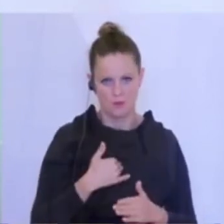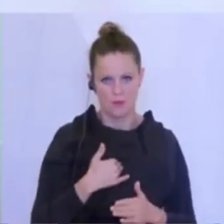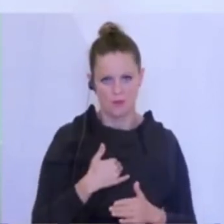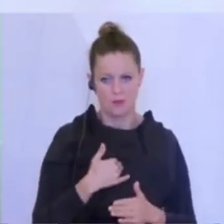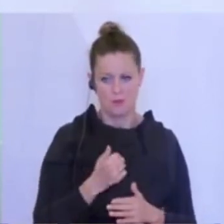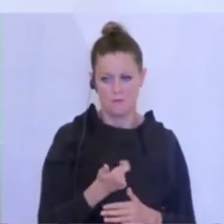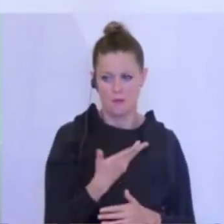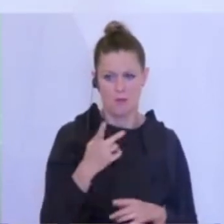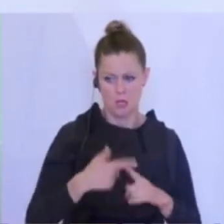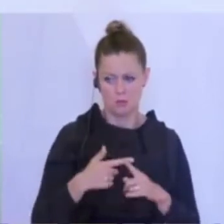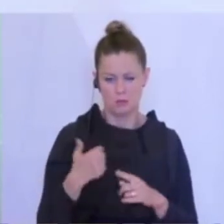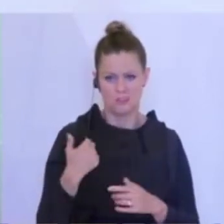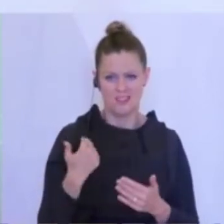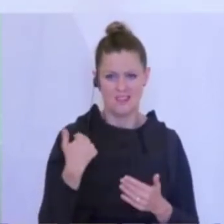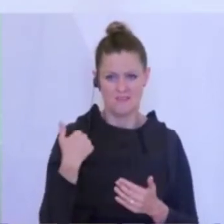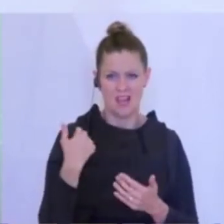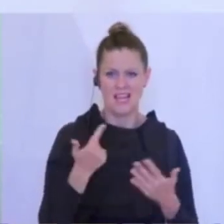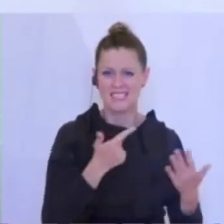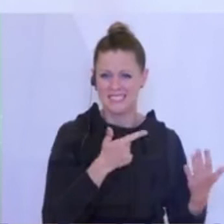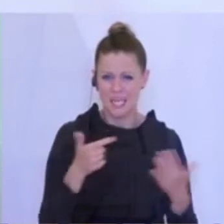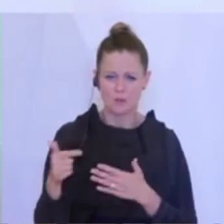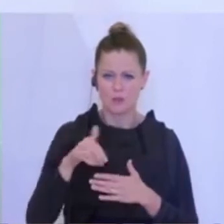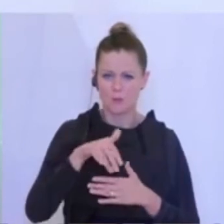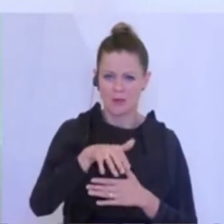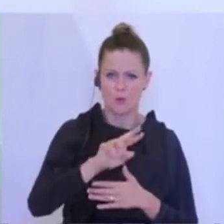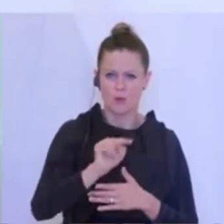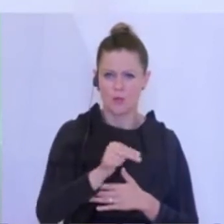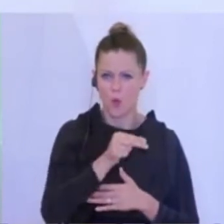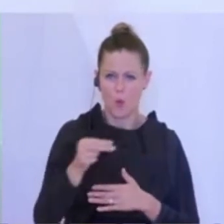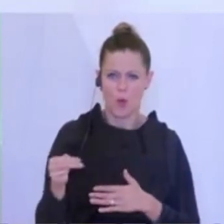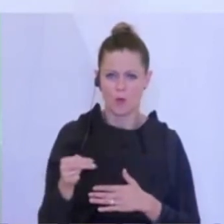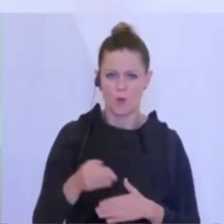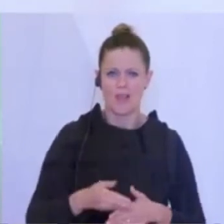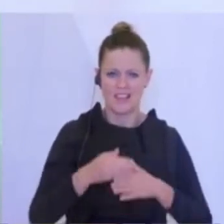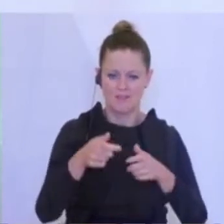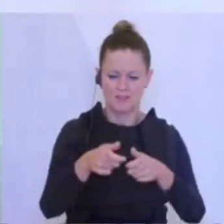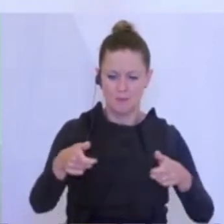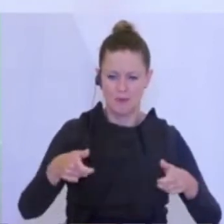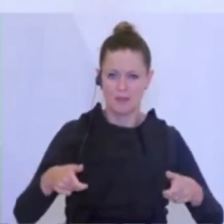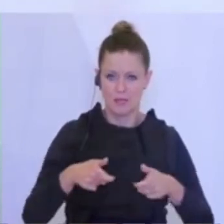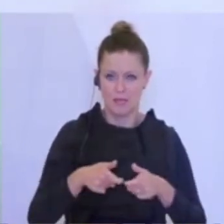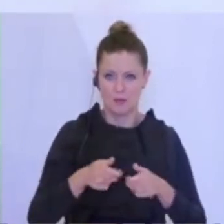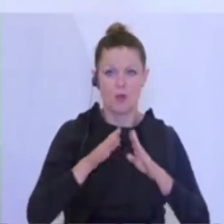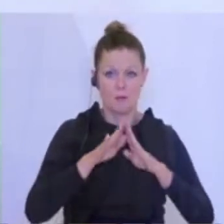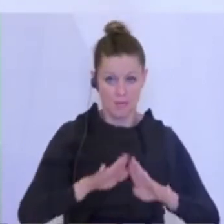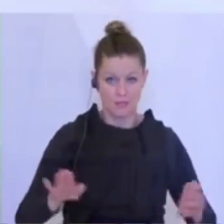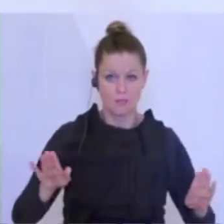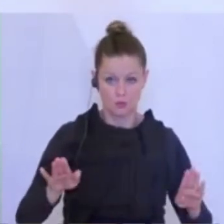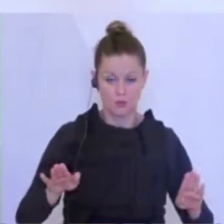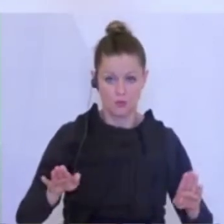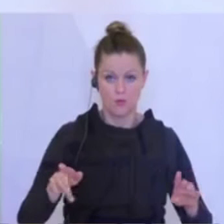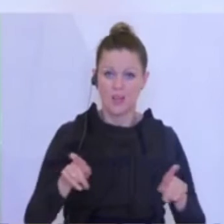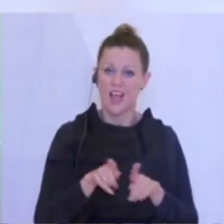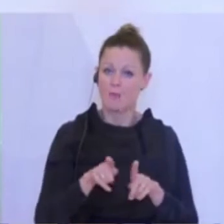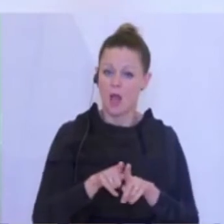Stelle vor wenigen Stunden ein 700 Millionen Euro Hilfspaket nicht nur hier vorgestellt, sondern das